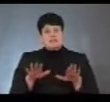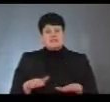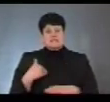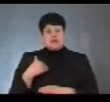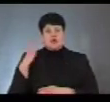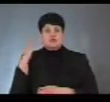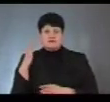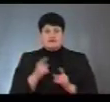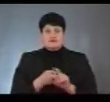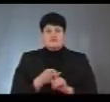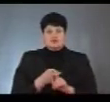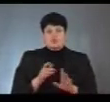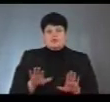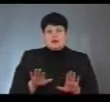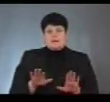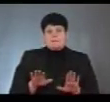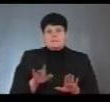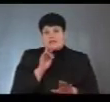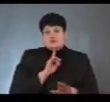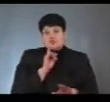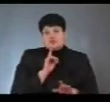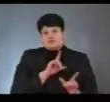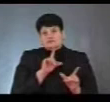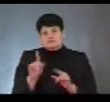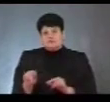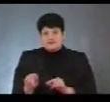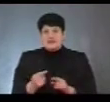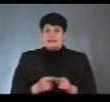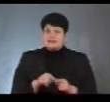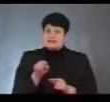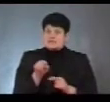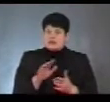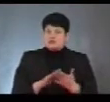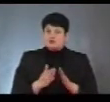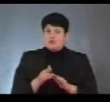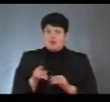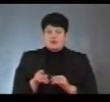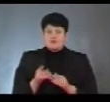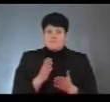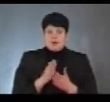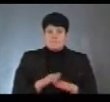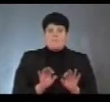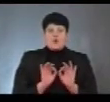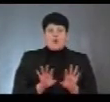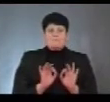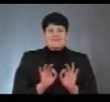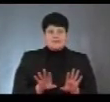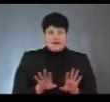через зміну місця проживання тимчасово. Щодо цієї ситуації, ми, власне, маємо коментар